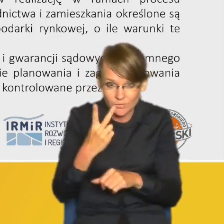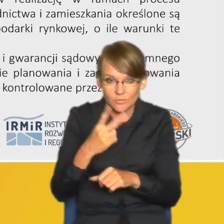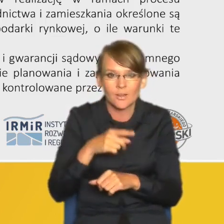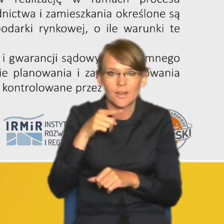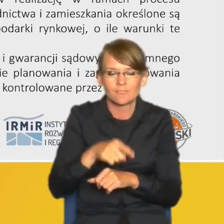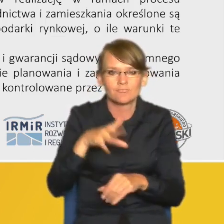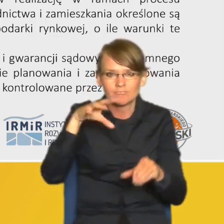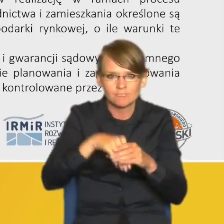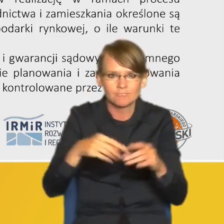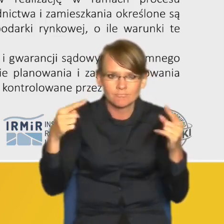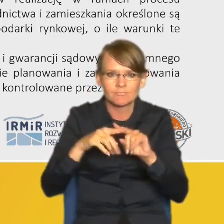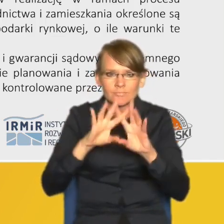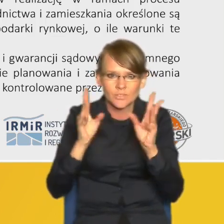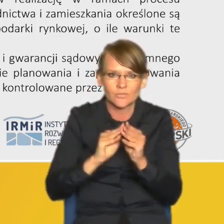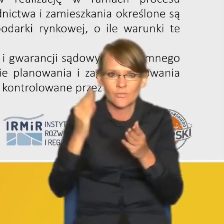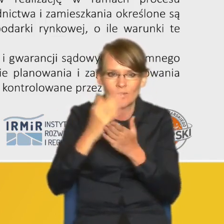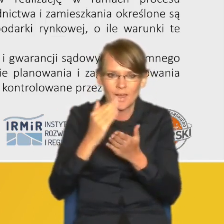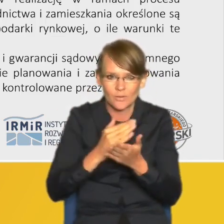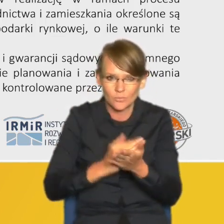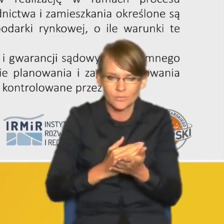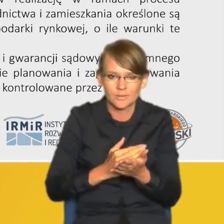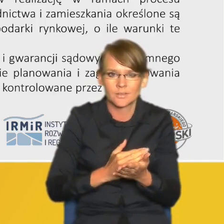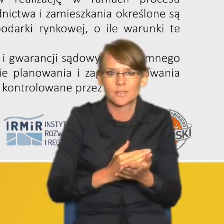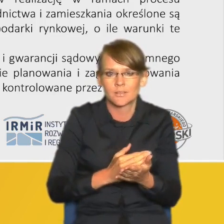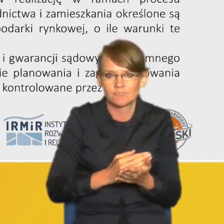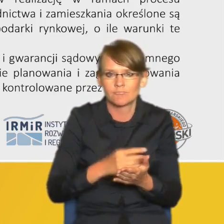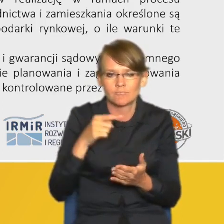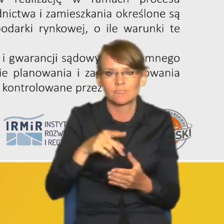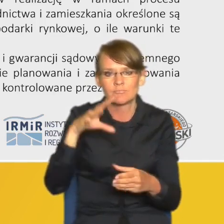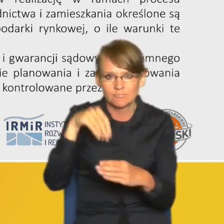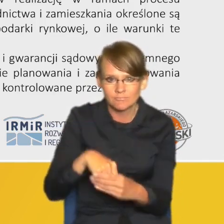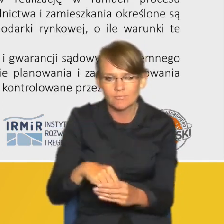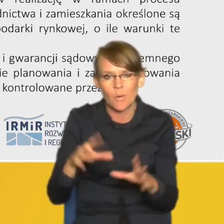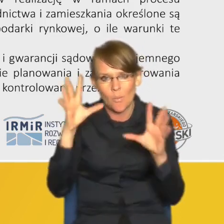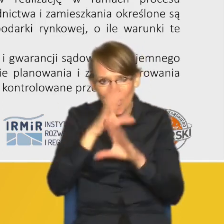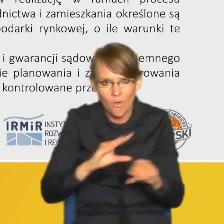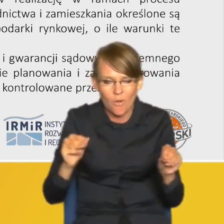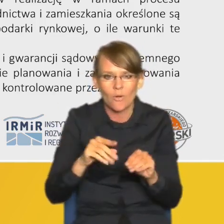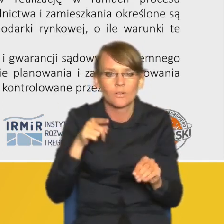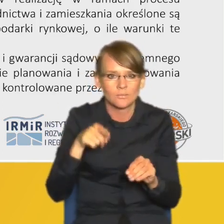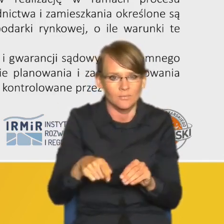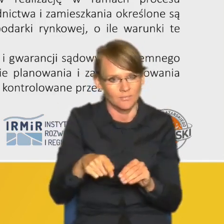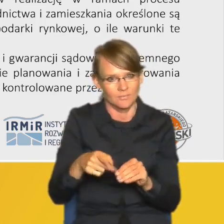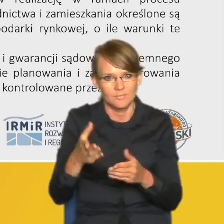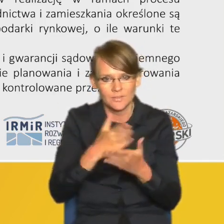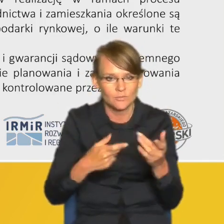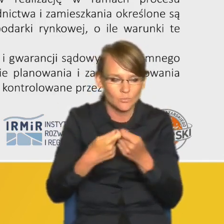rodzaju warunki wynikające z poszanowania dobra wspólnego a mianowicie